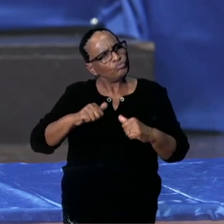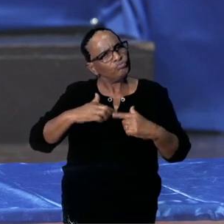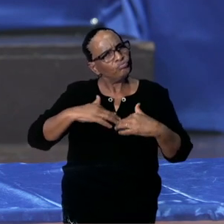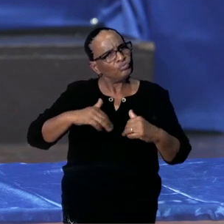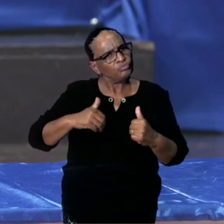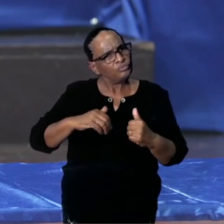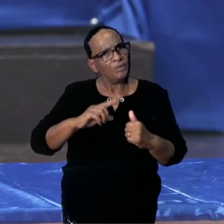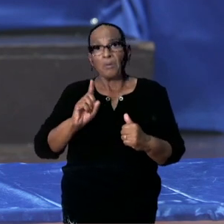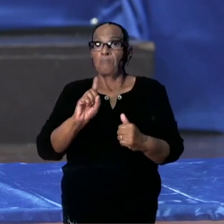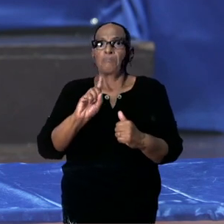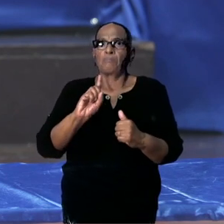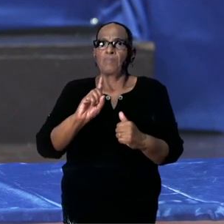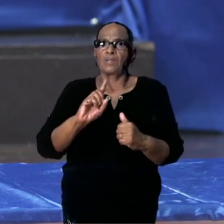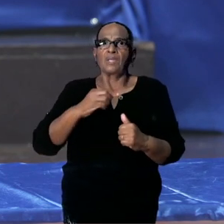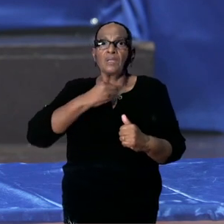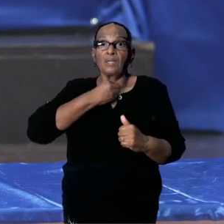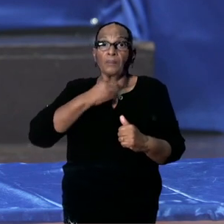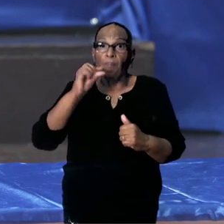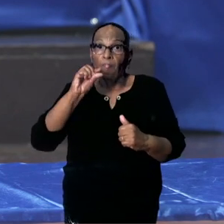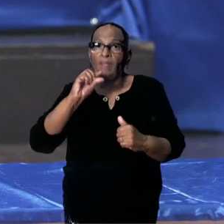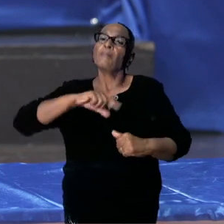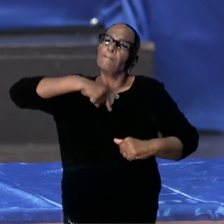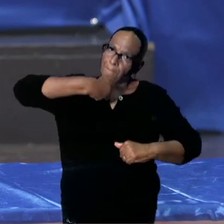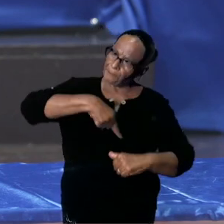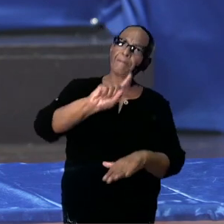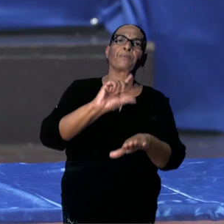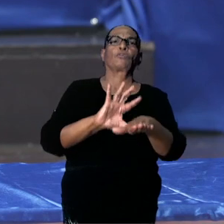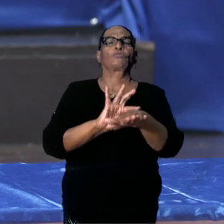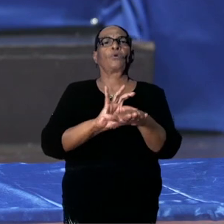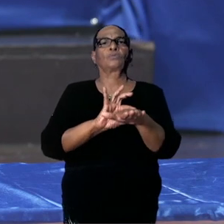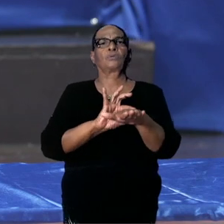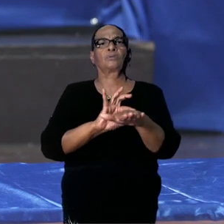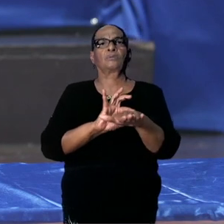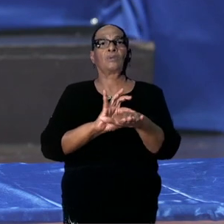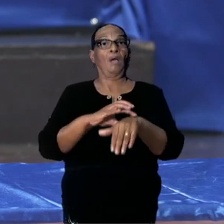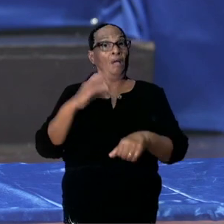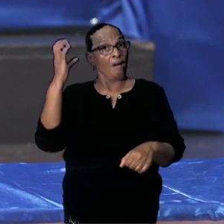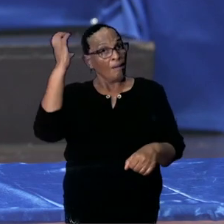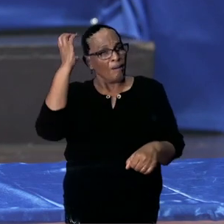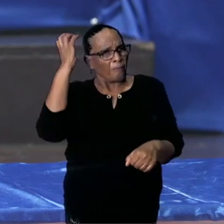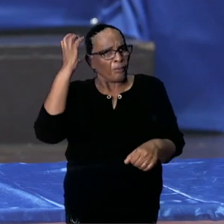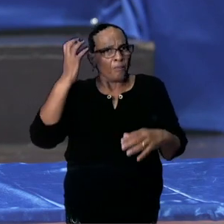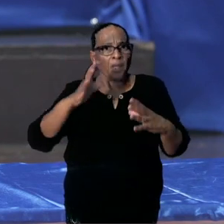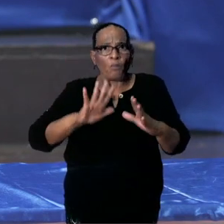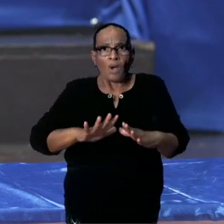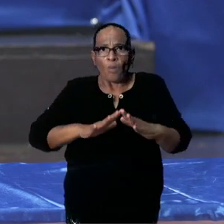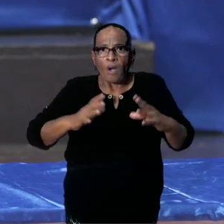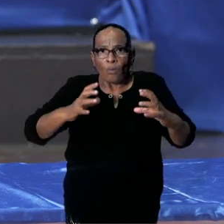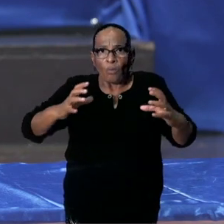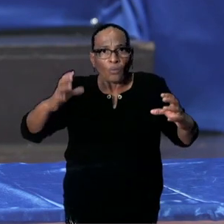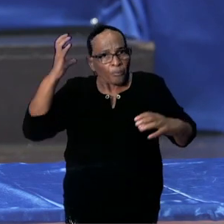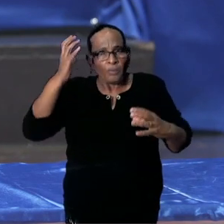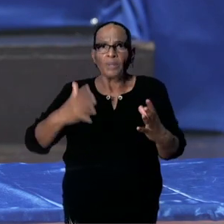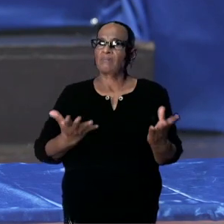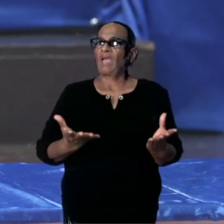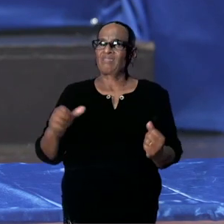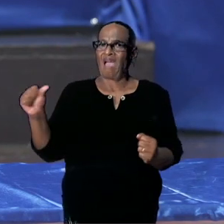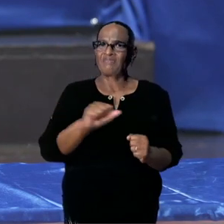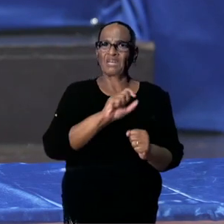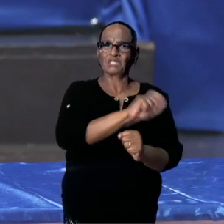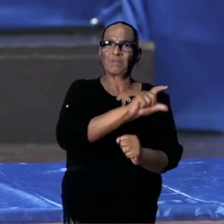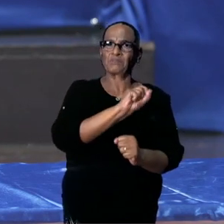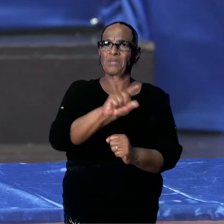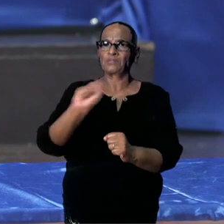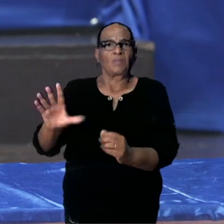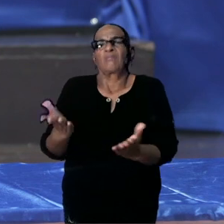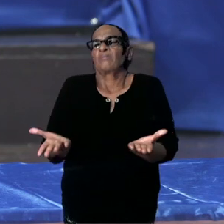Want elke dag dat u klachten hebt, en zelfs als u geen klachten hebt, maar in de incubatieperiode zit, kunt u een ander besmetten. U hebt gehoord